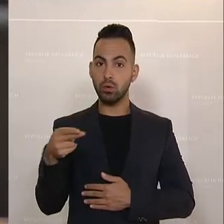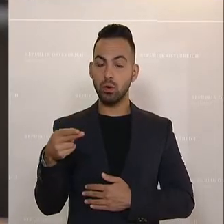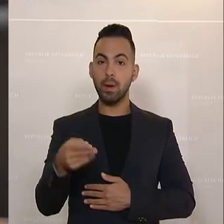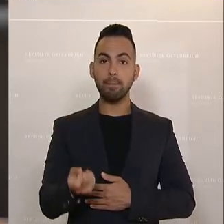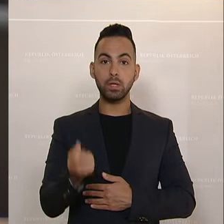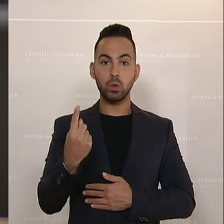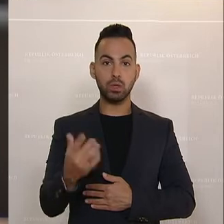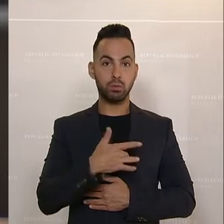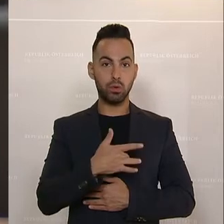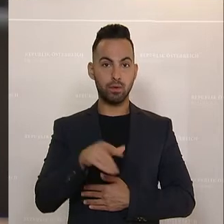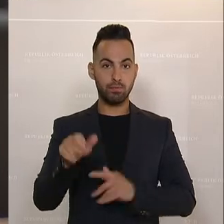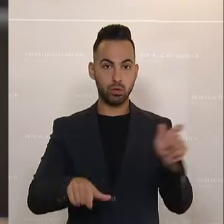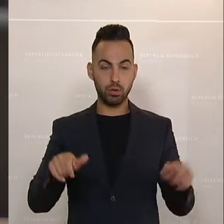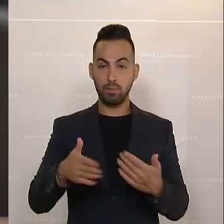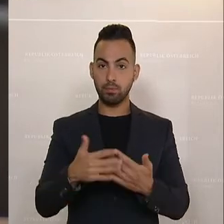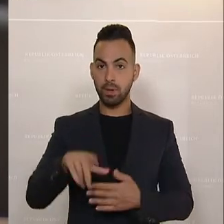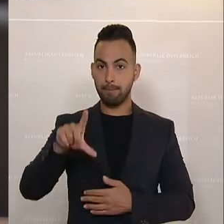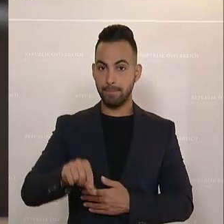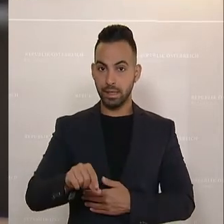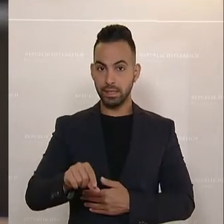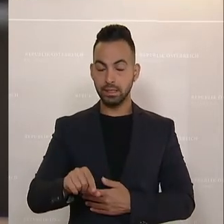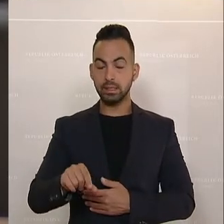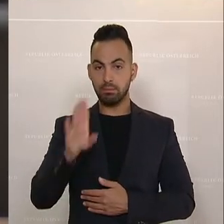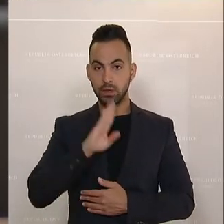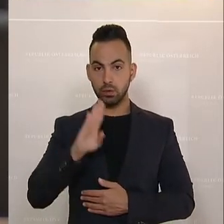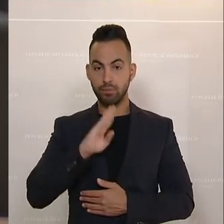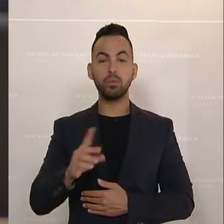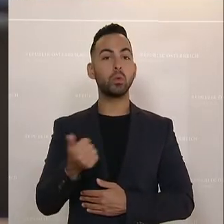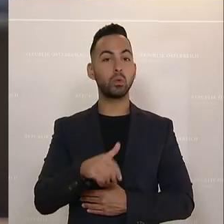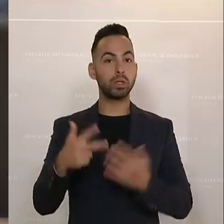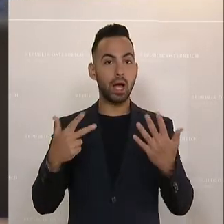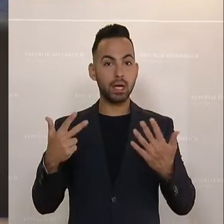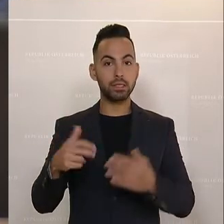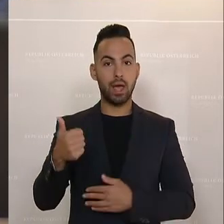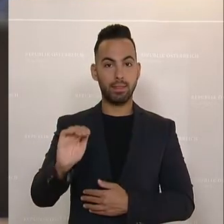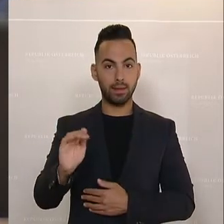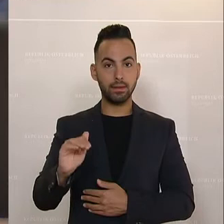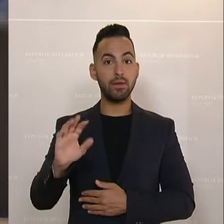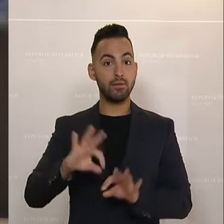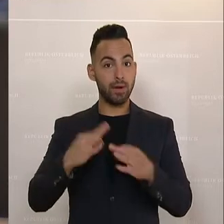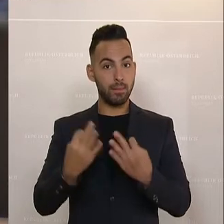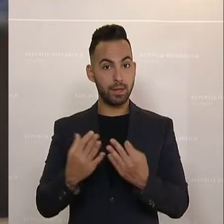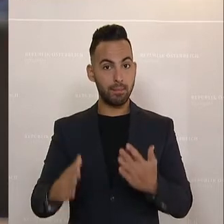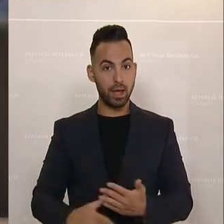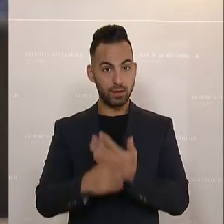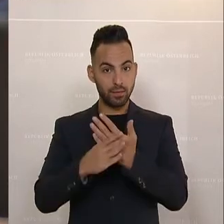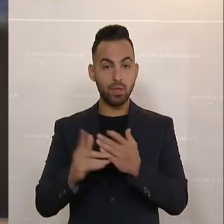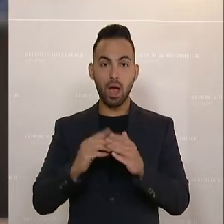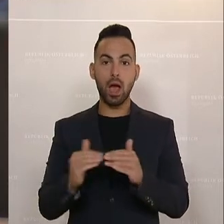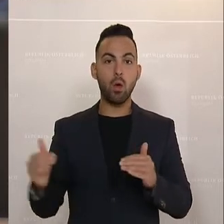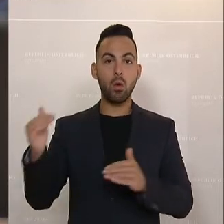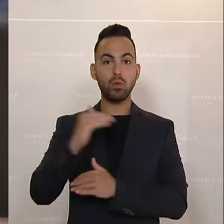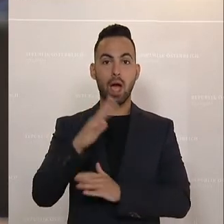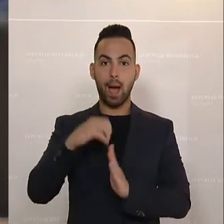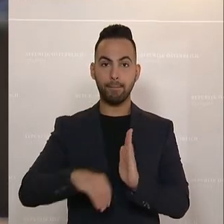Mindestpensionisten, 180 Euro pro Kind zusätzlich zur Familienbeihilfe als Einmalzahlung. Es kommt ein erhöhter Absetzbetrag von 500 Euro,